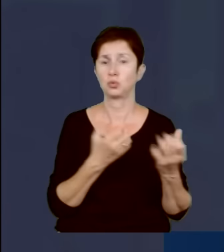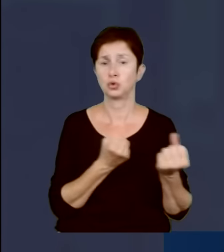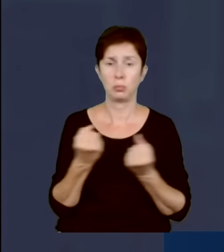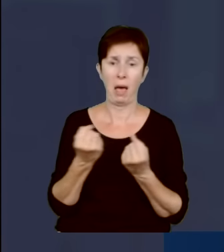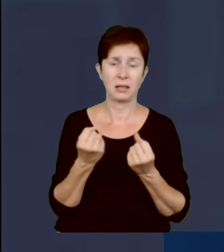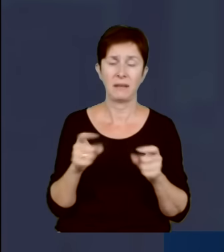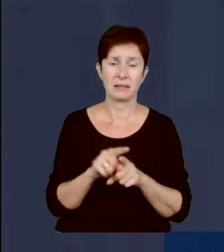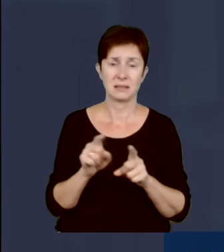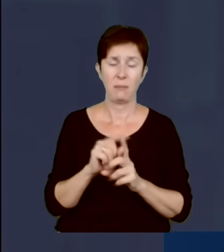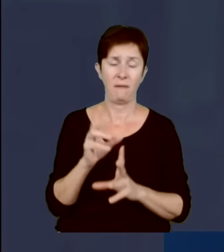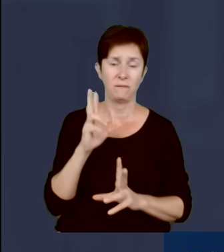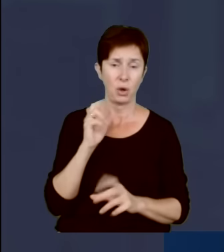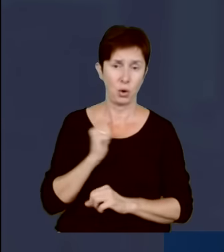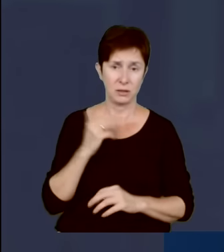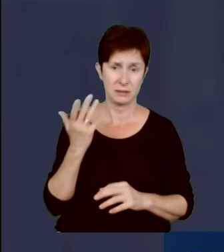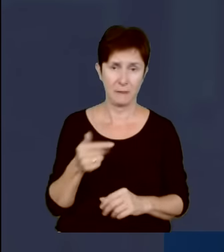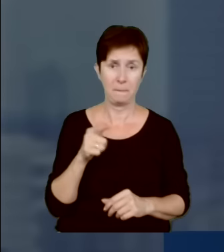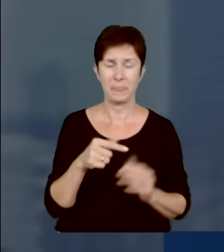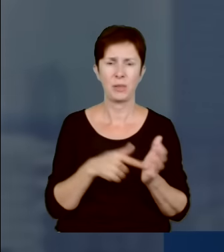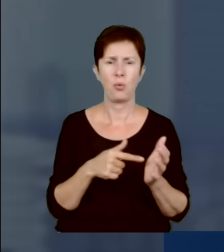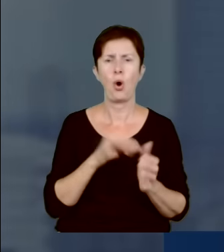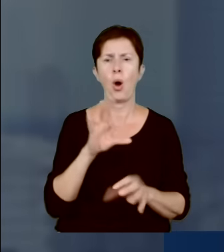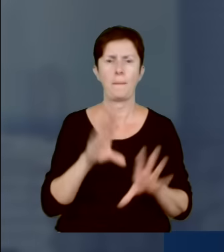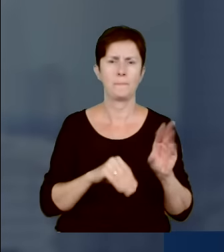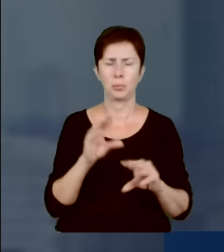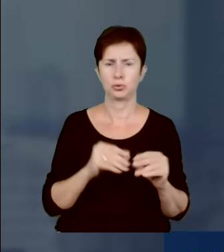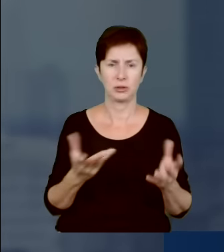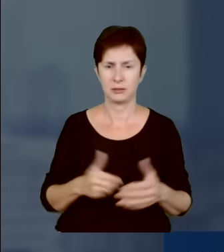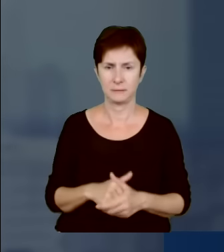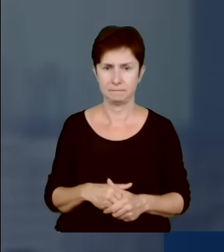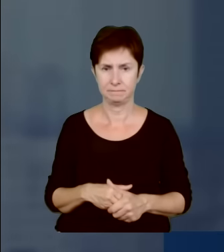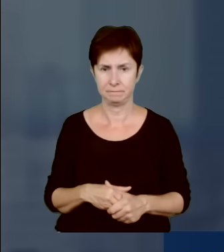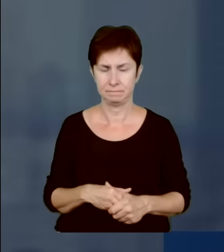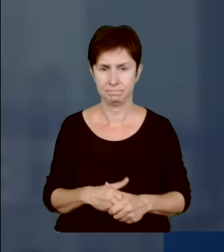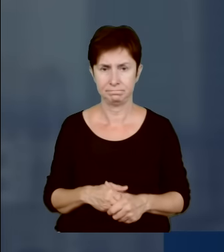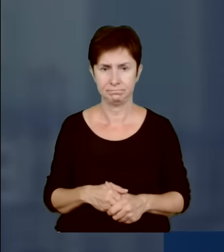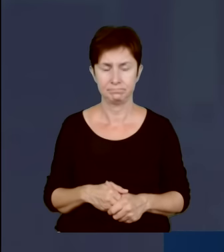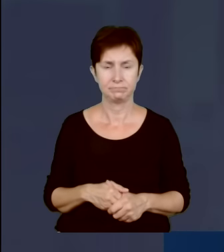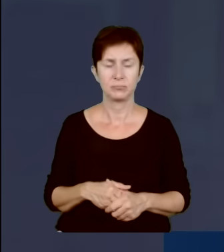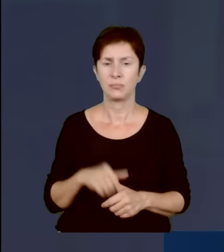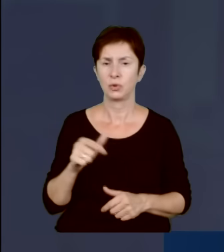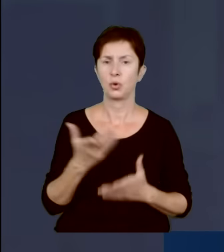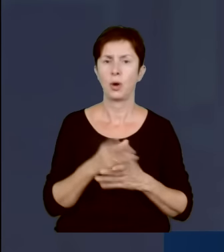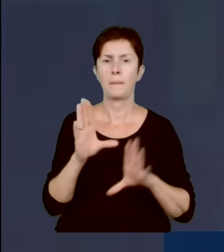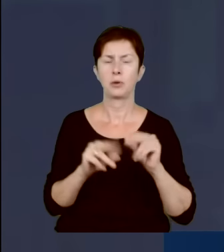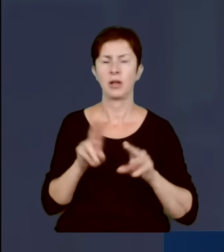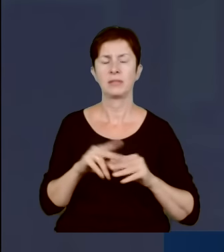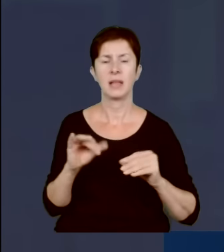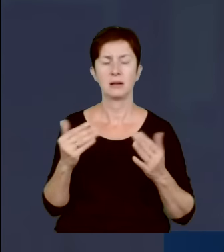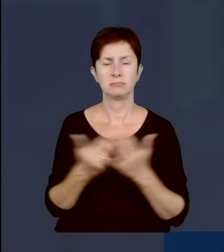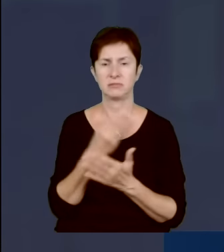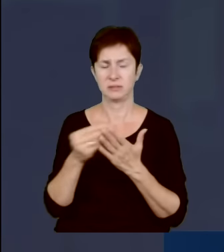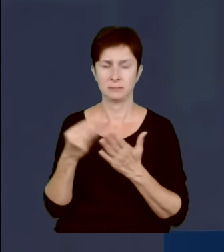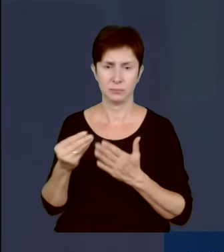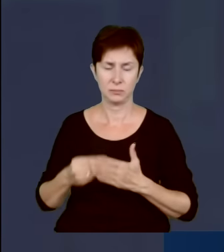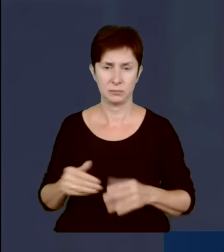wyposażenie, a nie o budżet w ogóle, który może być, nie wiem, na premie przyznawany. tu chodzi o budżet na modernizację. Jedna jest taka